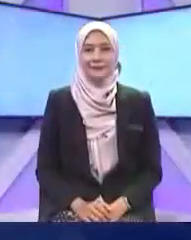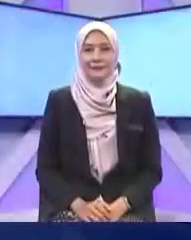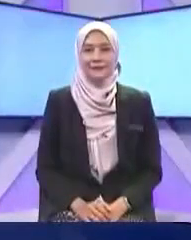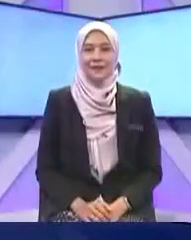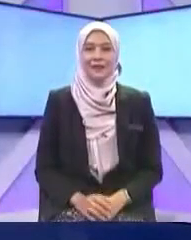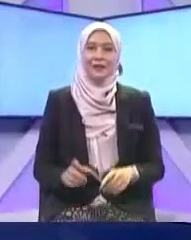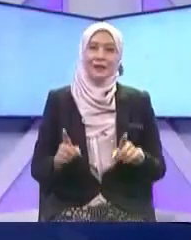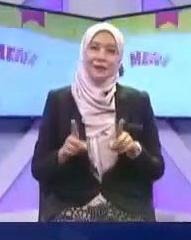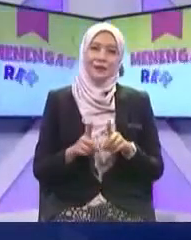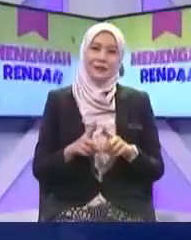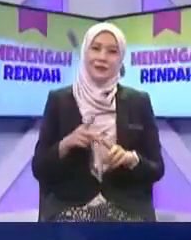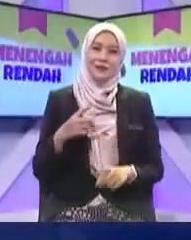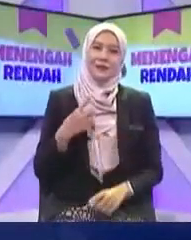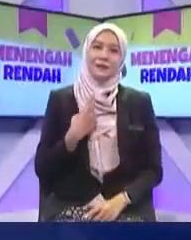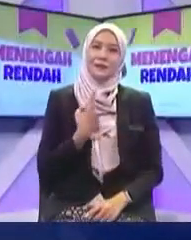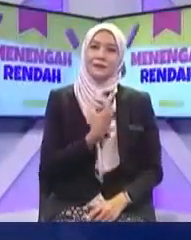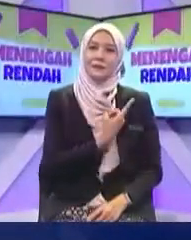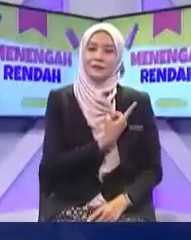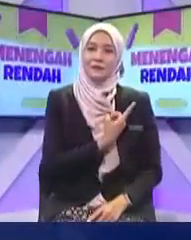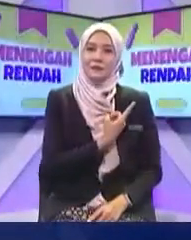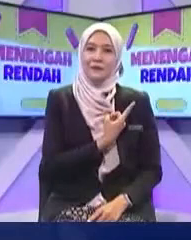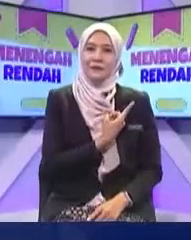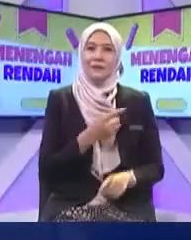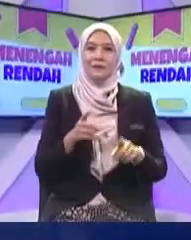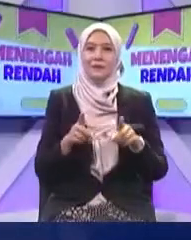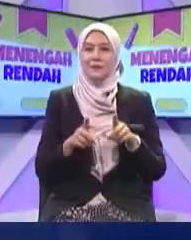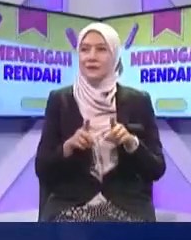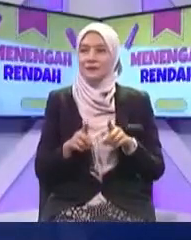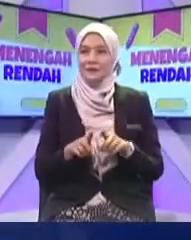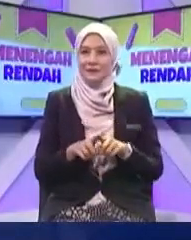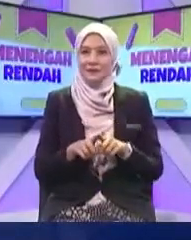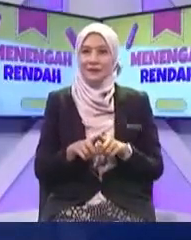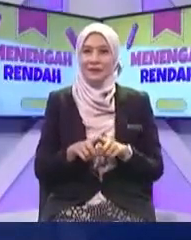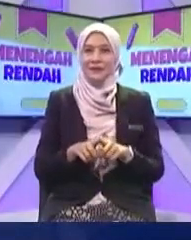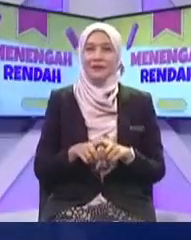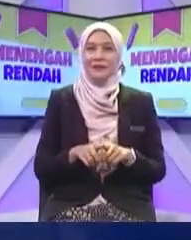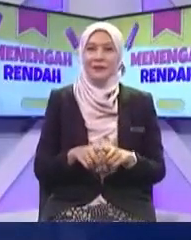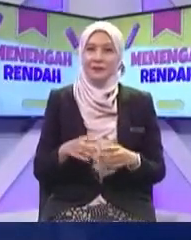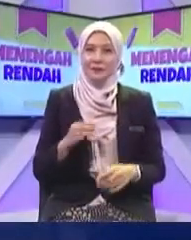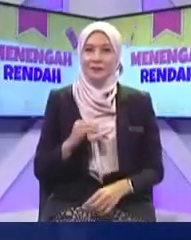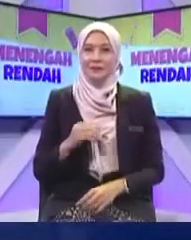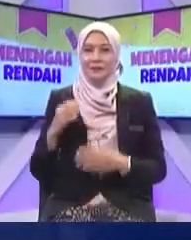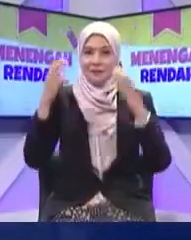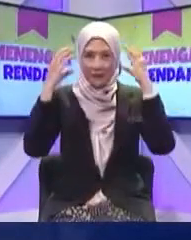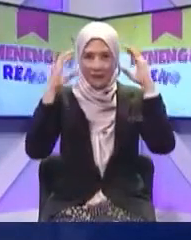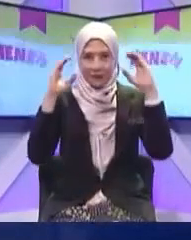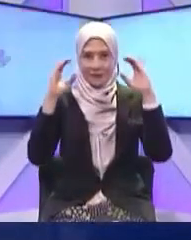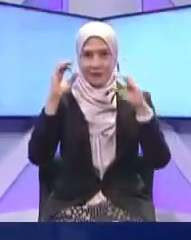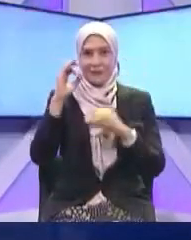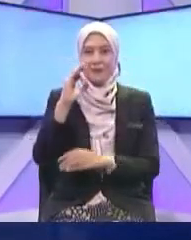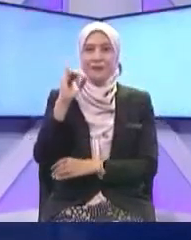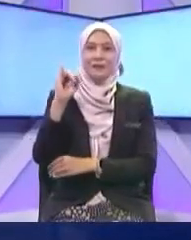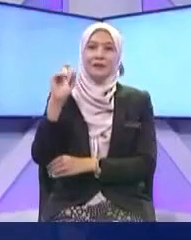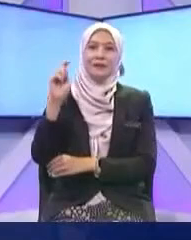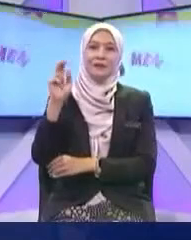Bersama kami untuk slot menengah rendah Dede TV KPM Bersama saya Irfan Syami Dan tentunya Cikgu Fitri hari ini